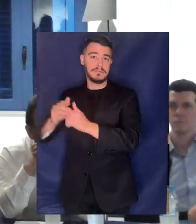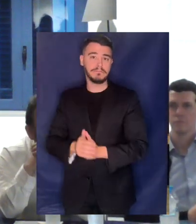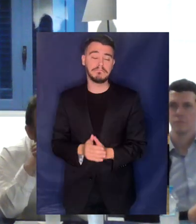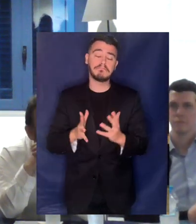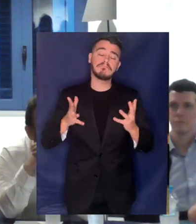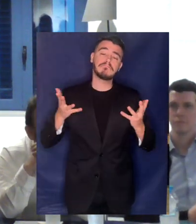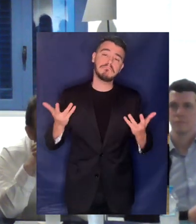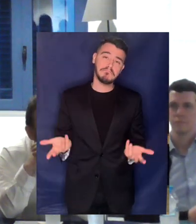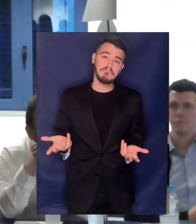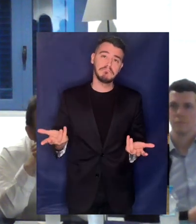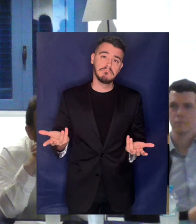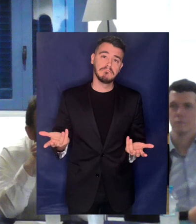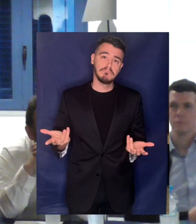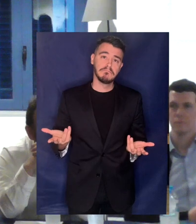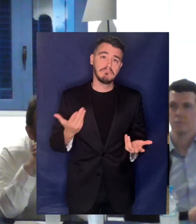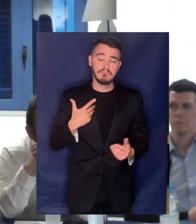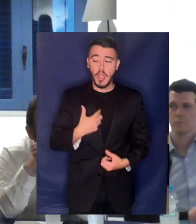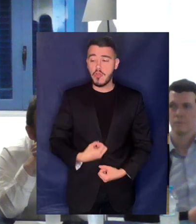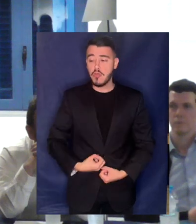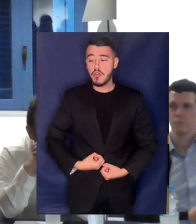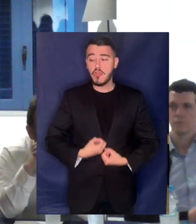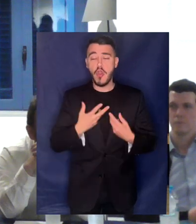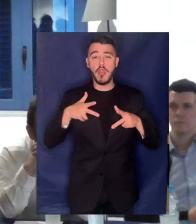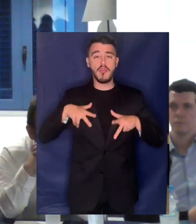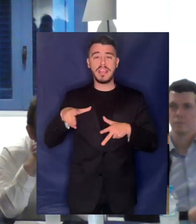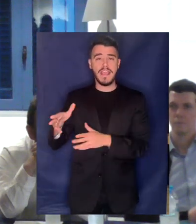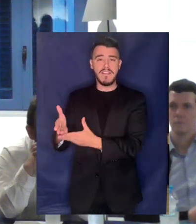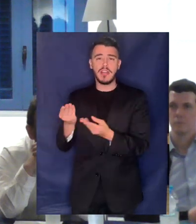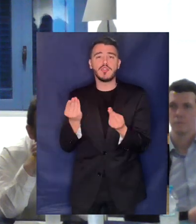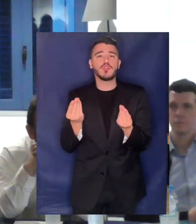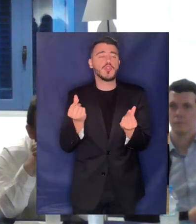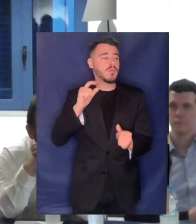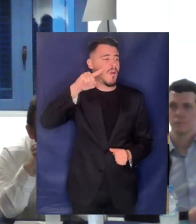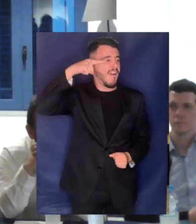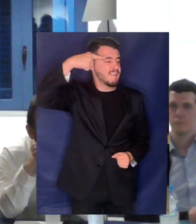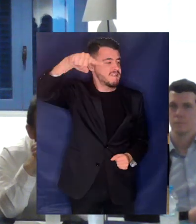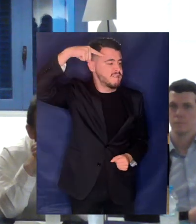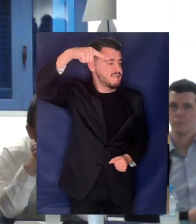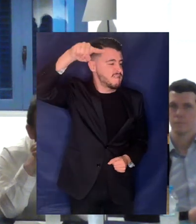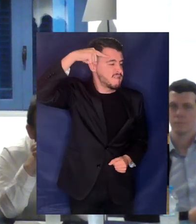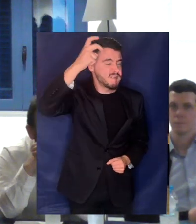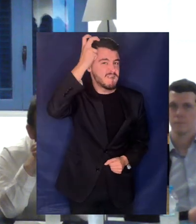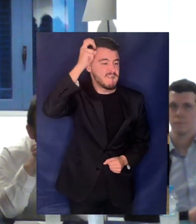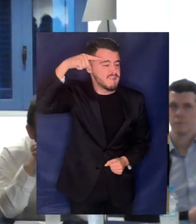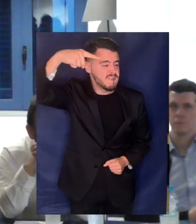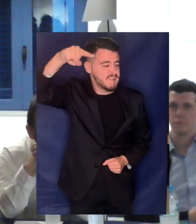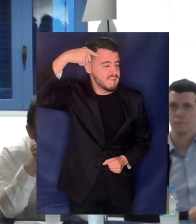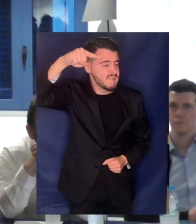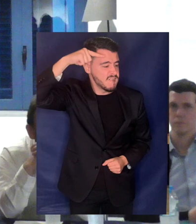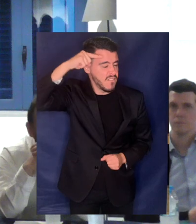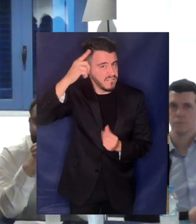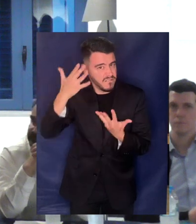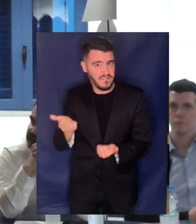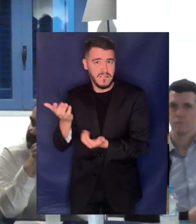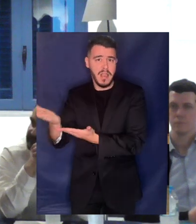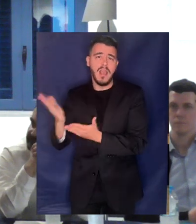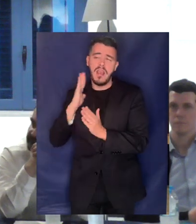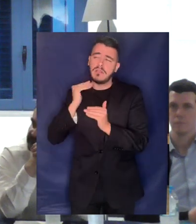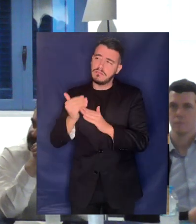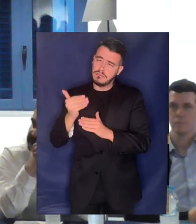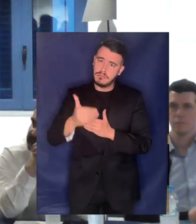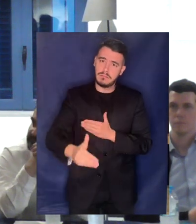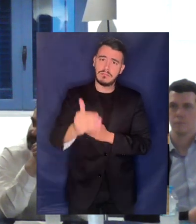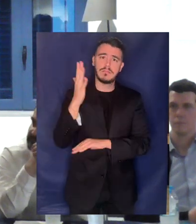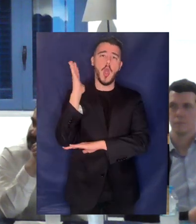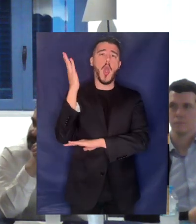η φράση, μια ιδεολογικά ημονική κυβέρνηση. Δεν θέλω να πω περισσότερα, νομίζω θα μας καλύψουν μετά οι παρεμβάσεις, ομιλία και τα λοιπά. Αλλά είναι και